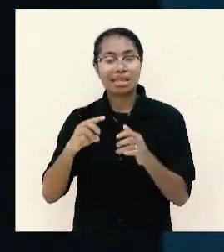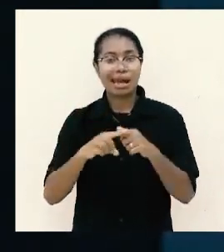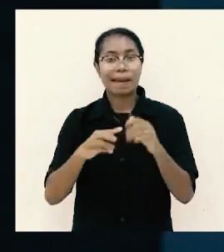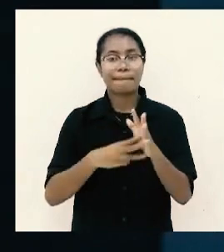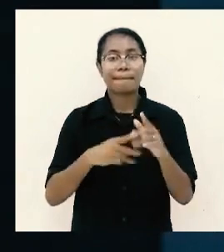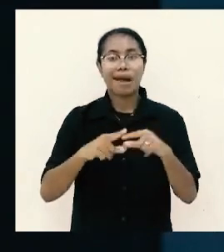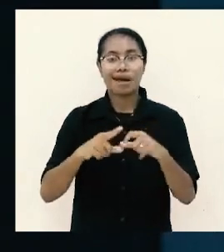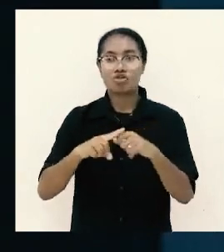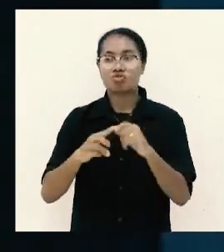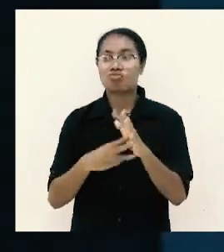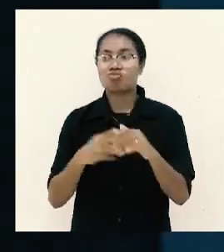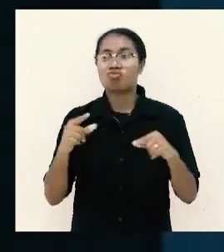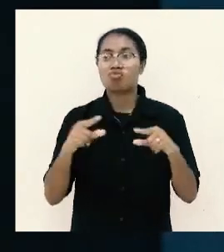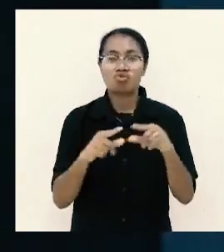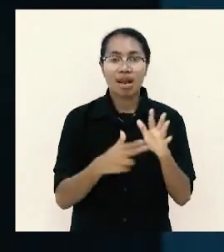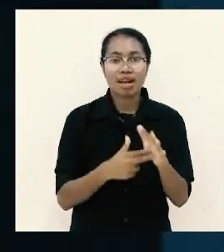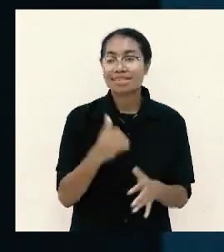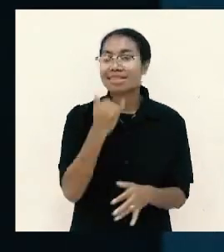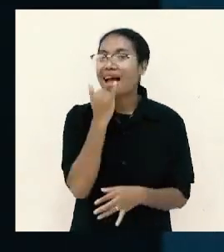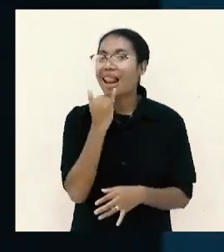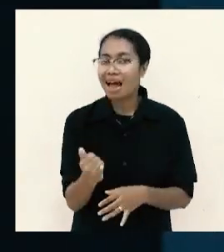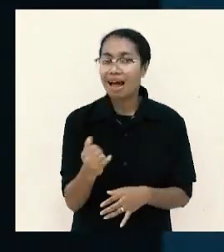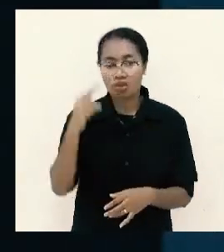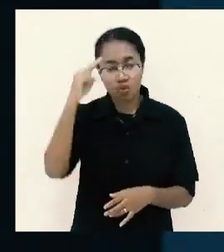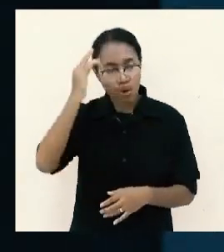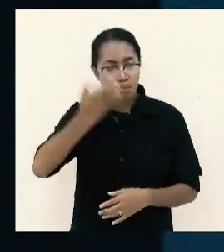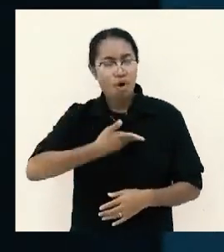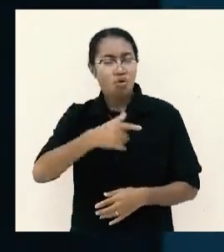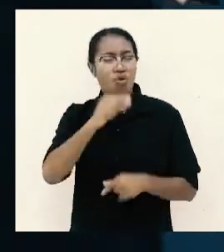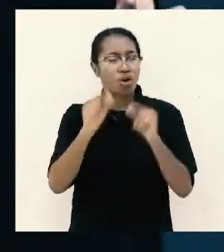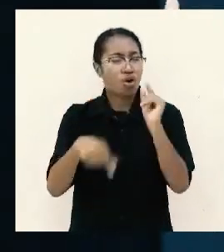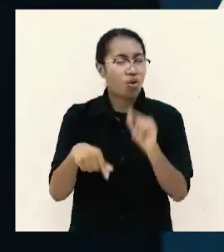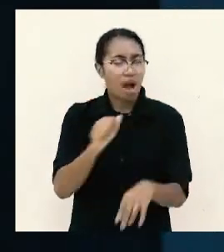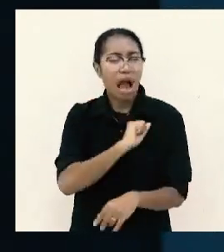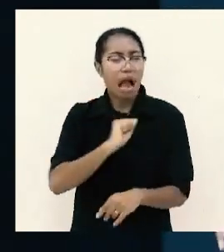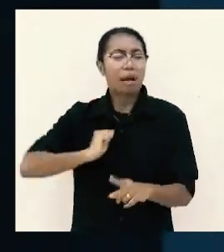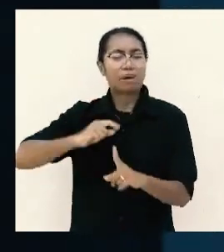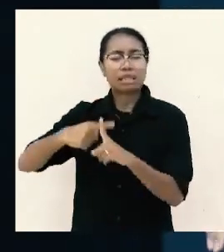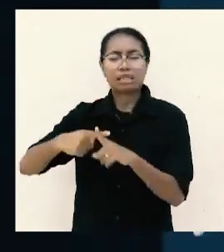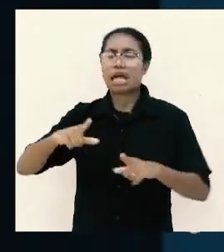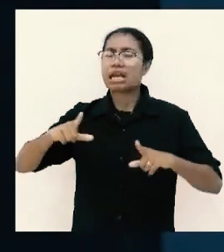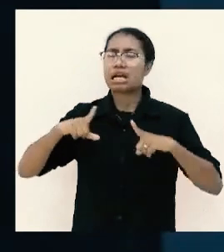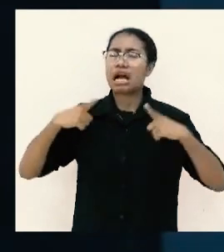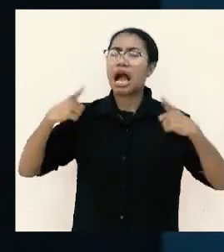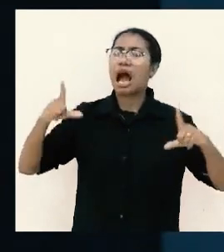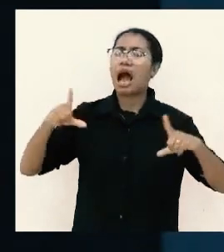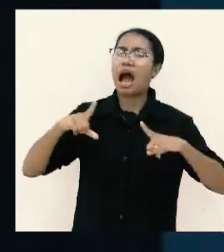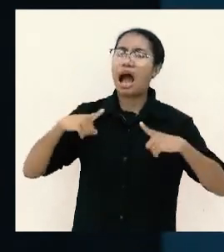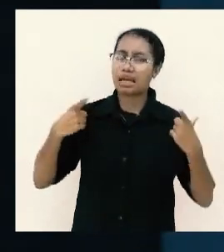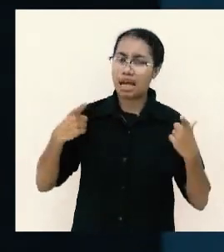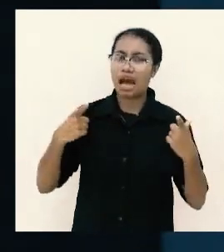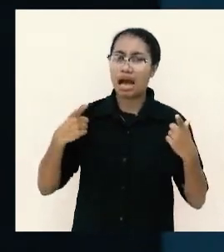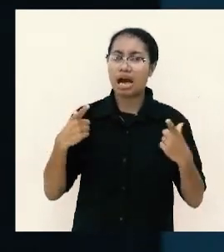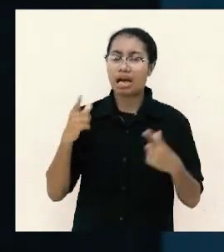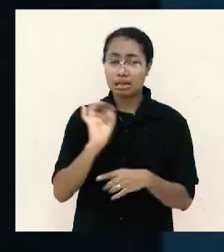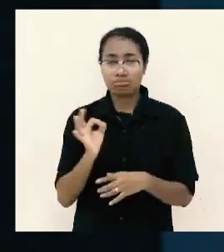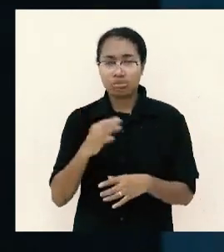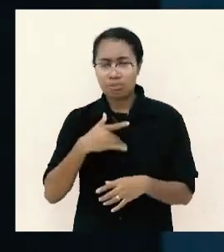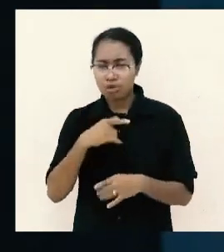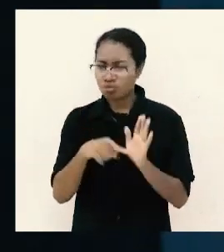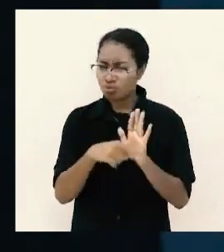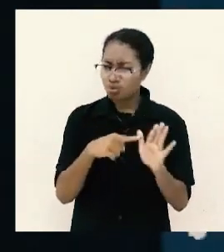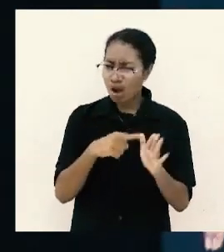paulus orang orang Kristen kaya raya mengapa paulus justru merasa puas di dalam kekurangan dan kelaparan